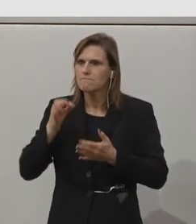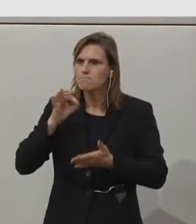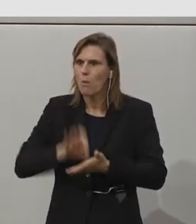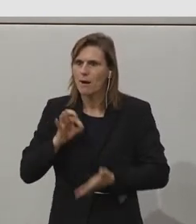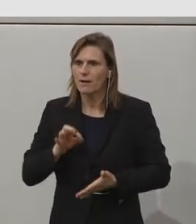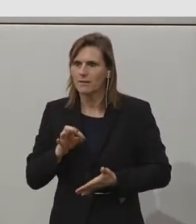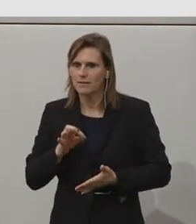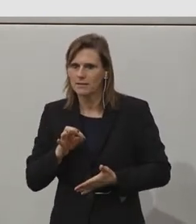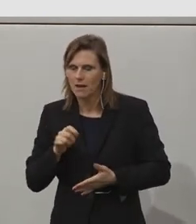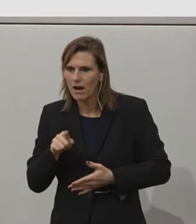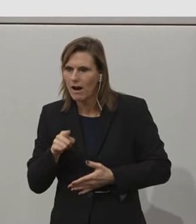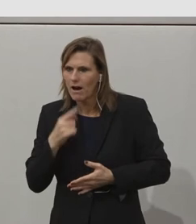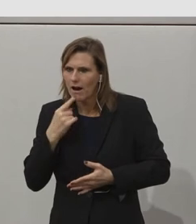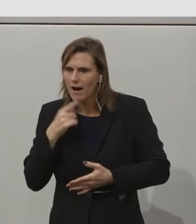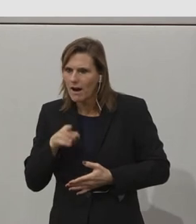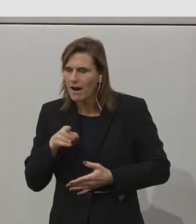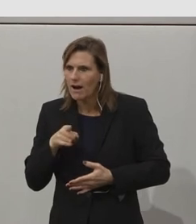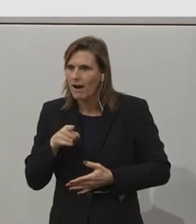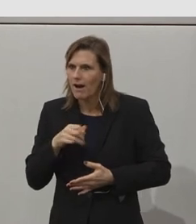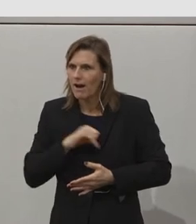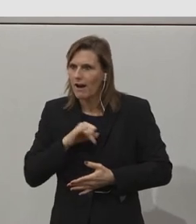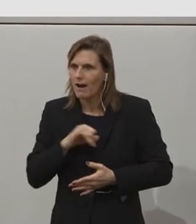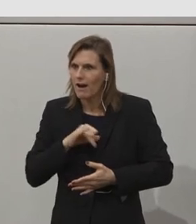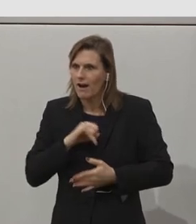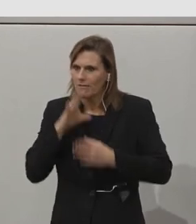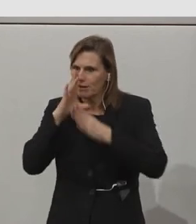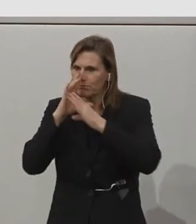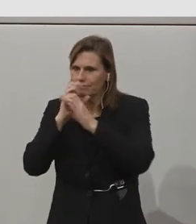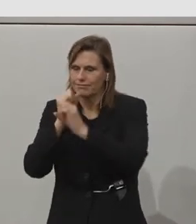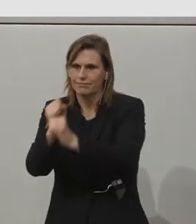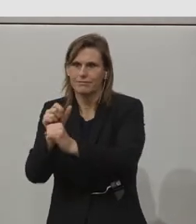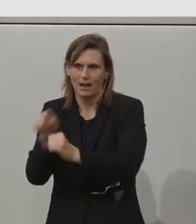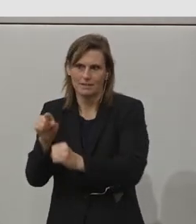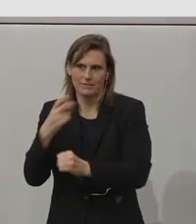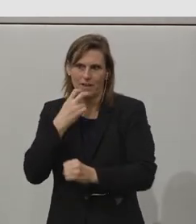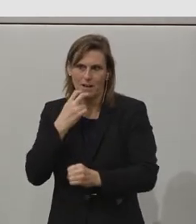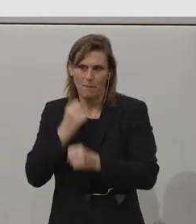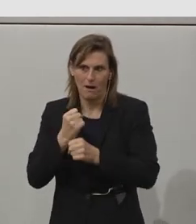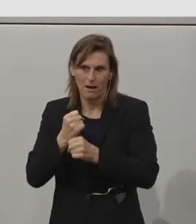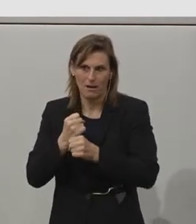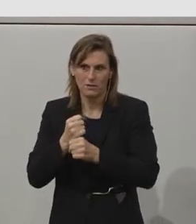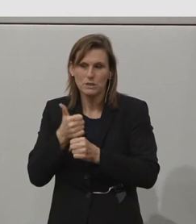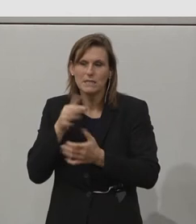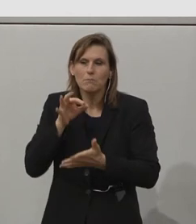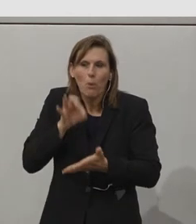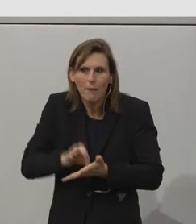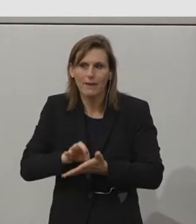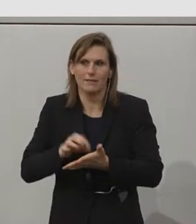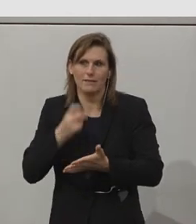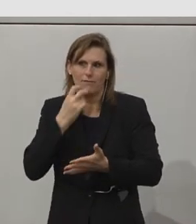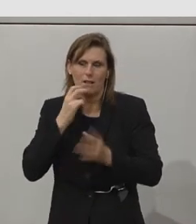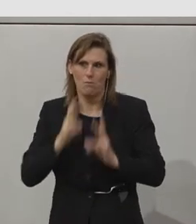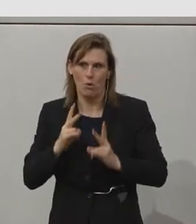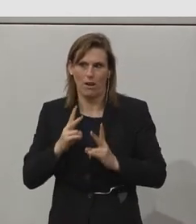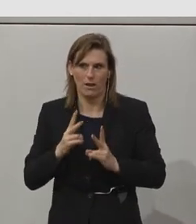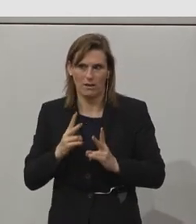Jugendlichen finden, dort, wo die Jugendlichen merken, das kann ich gut. Und dieser eine Moment, den wollen wir ermöglichen,